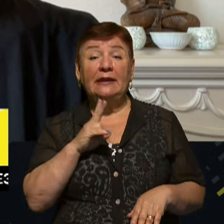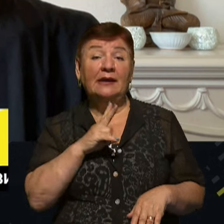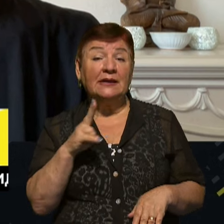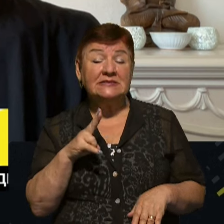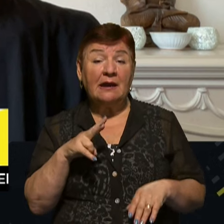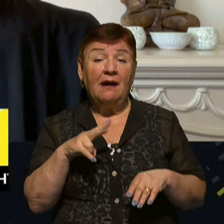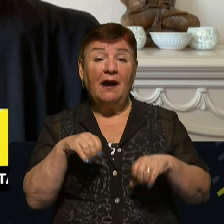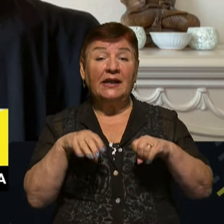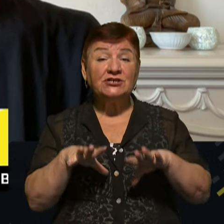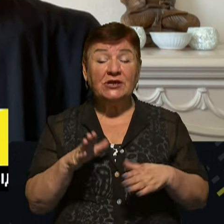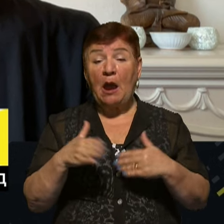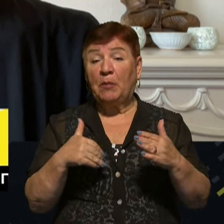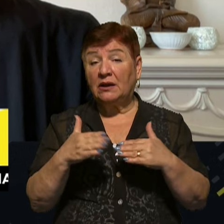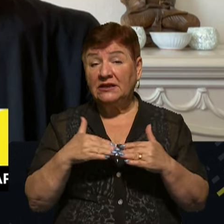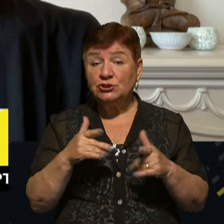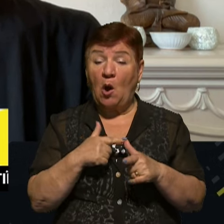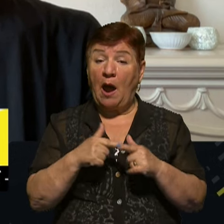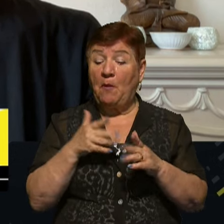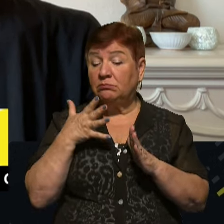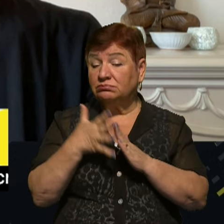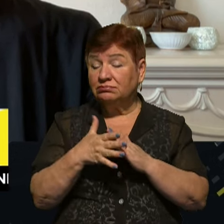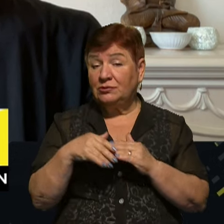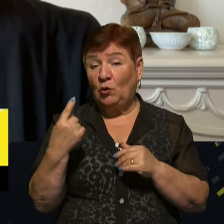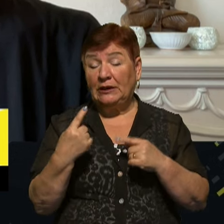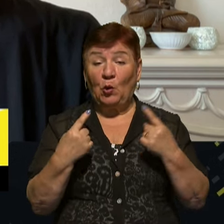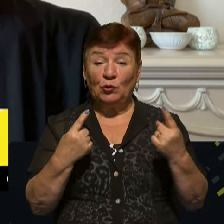Чи це поки що тільки проглядання позицій один одного?